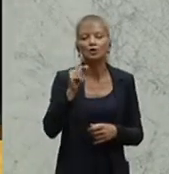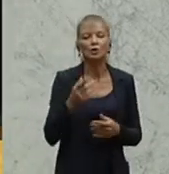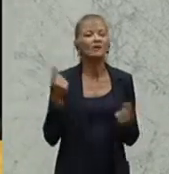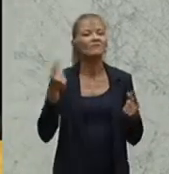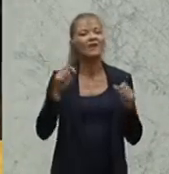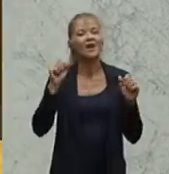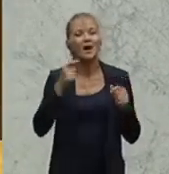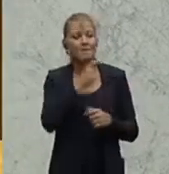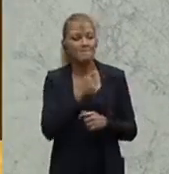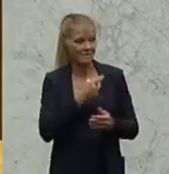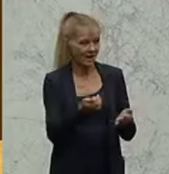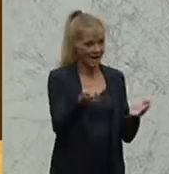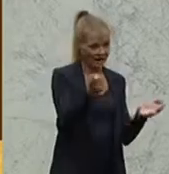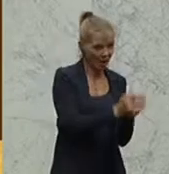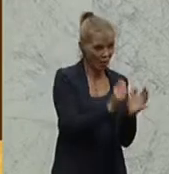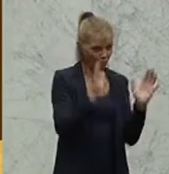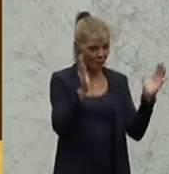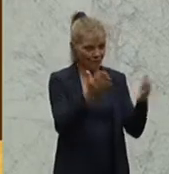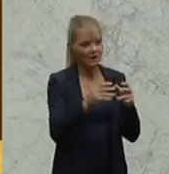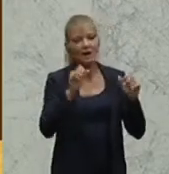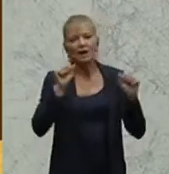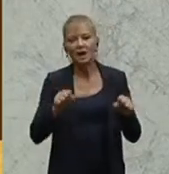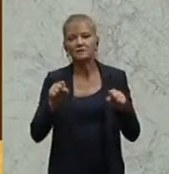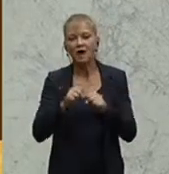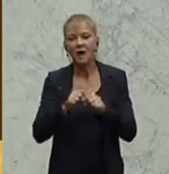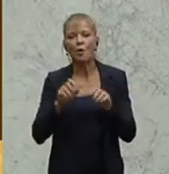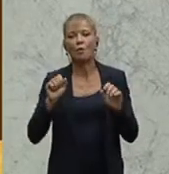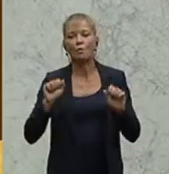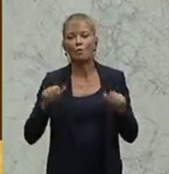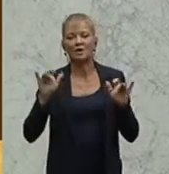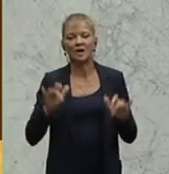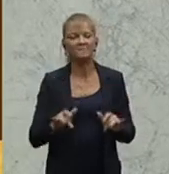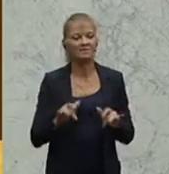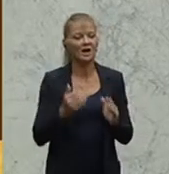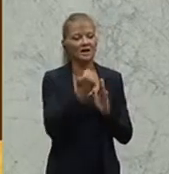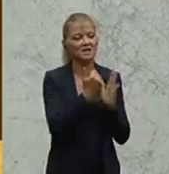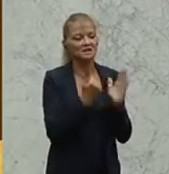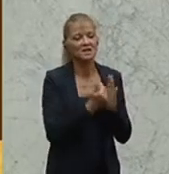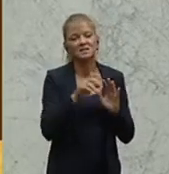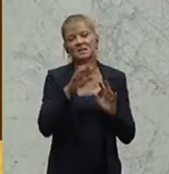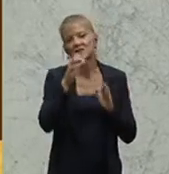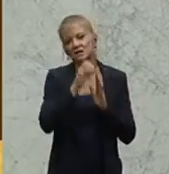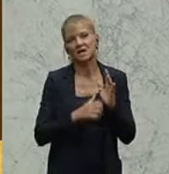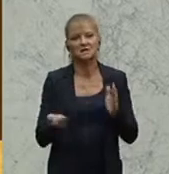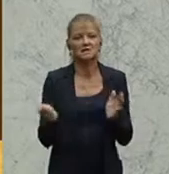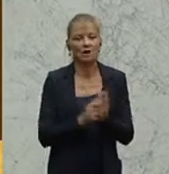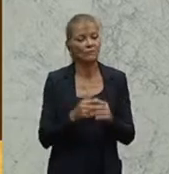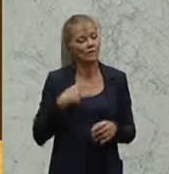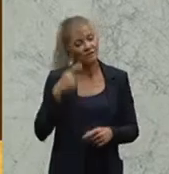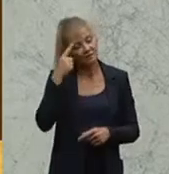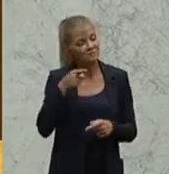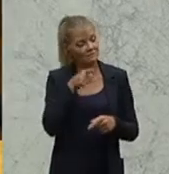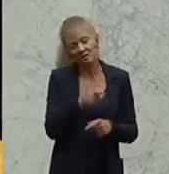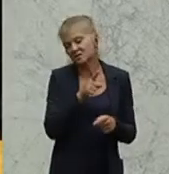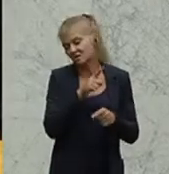kaufen, auch noch die Möglichkeit einräumen würde, sich Gesetzestexte zu kaufen. Das halte ich für eine Fehlentwicklung. Das ist eine